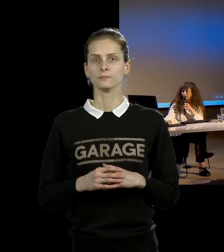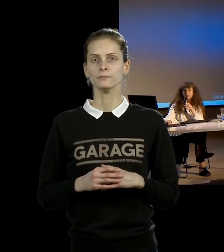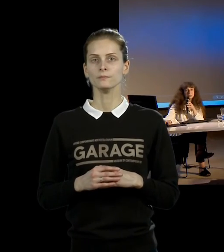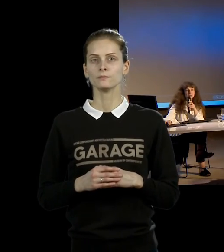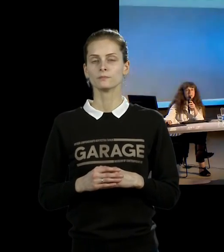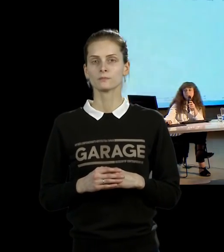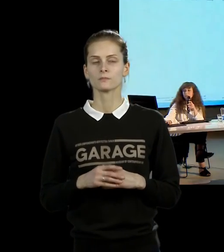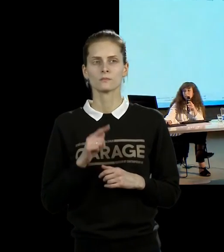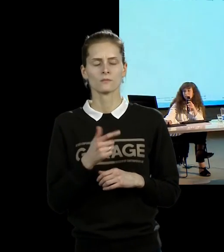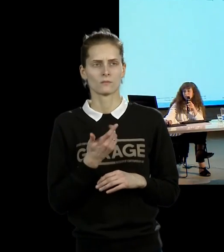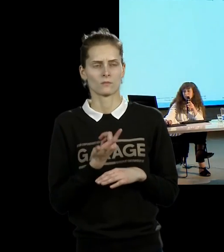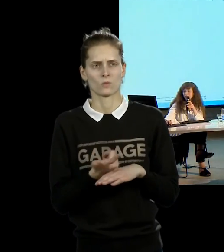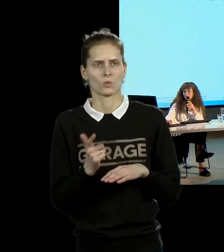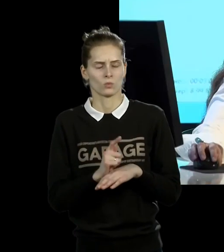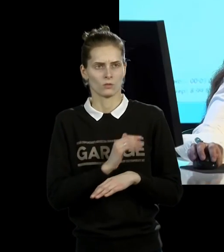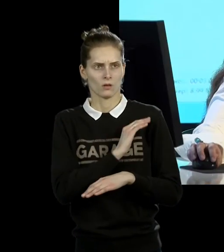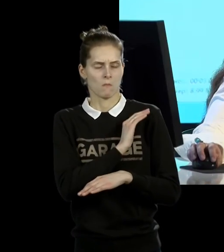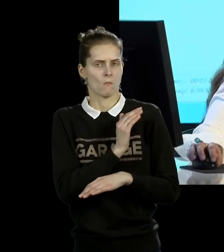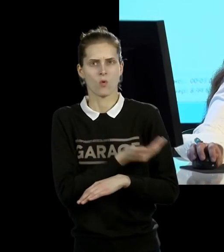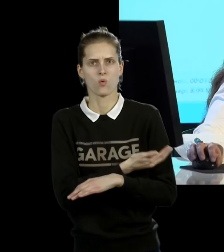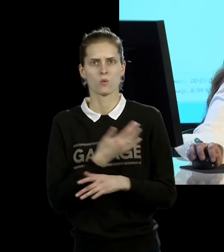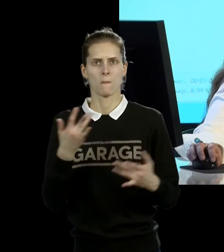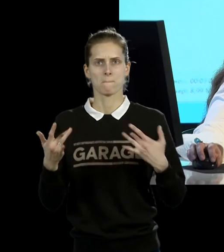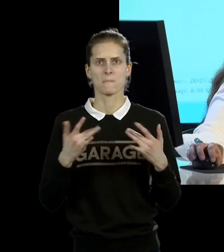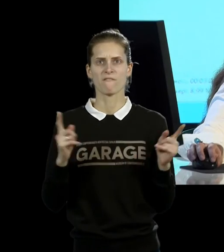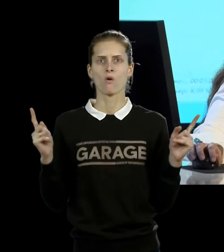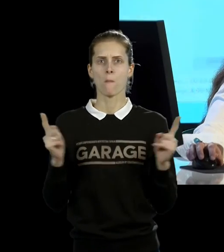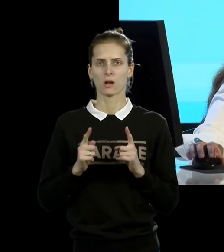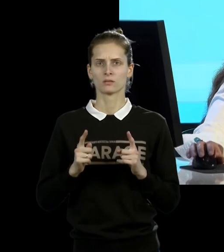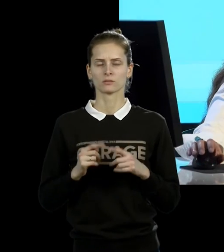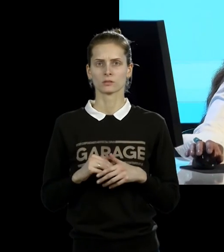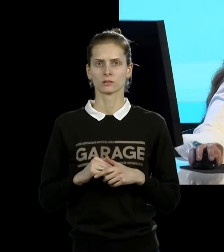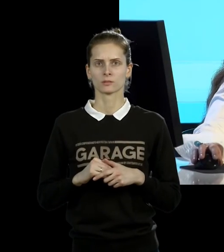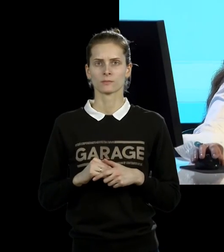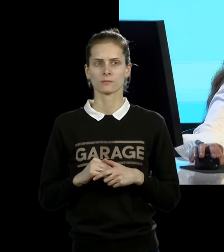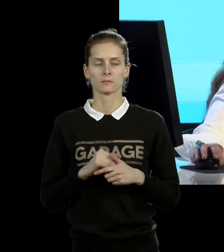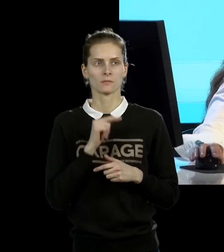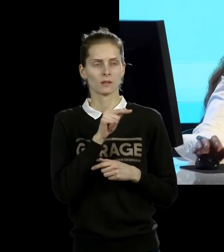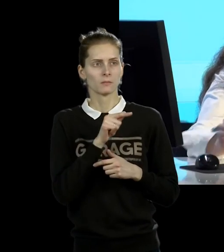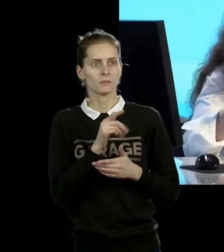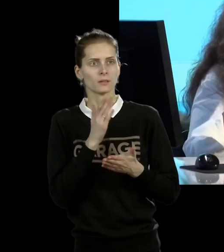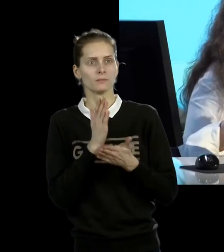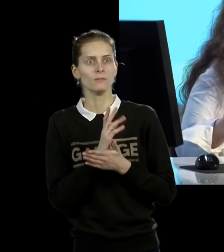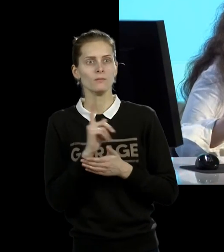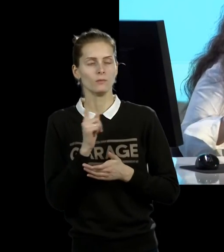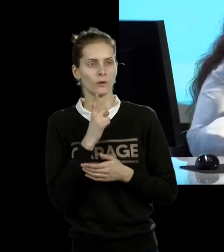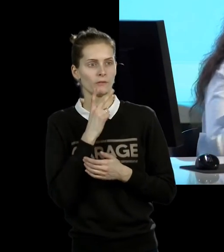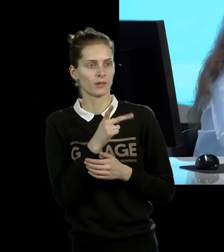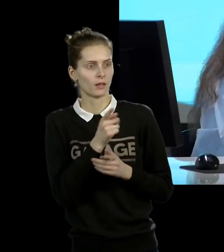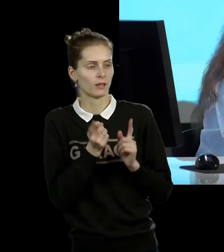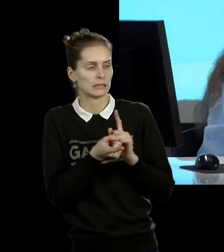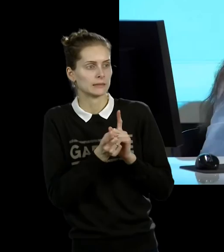Один из самых сильных перформансов, в котором есть совершенно потрясающая вещь, как меняется